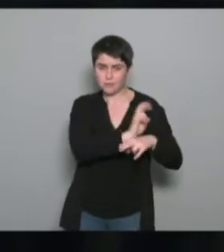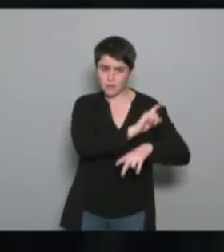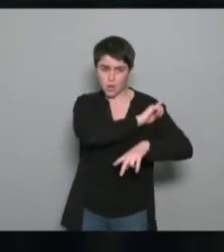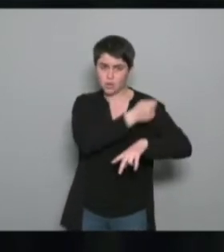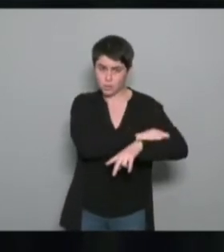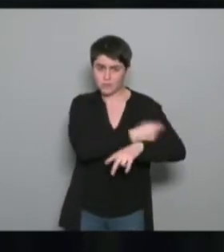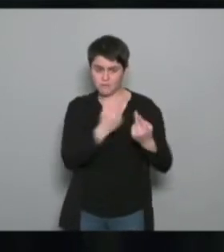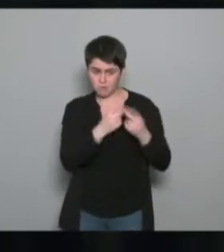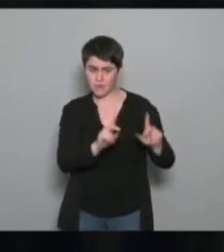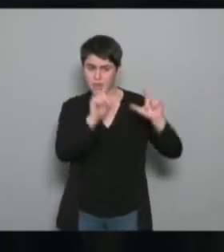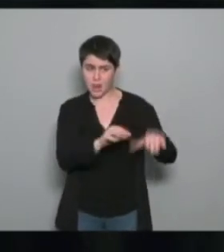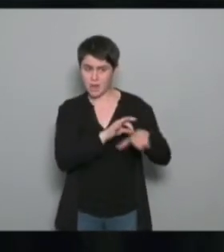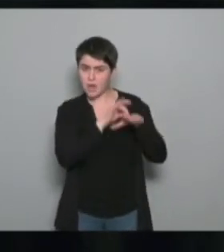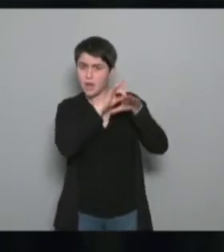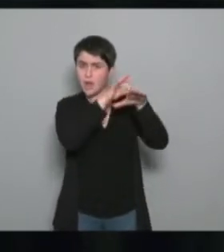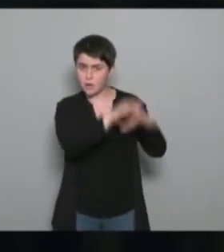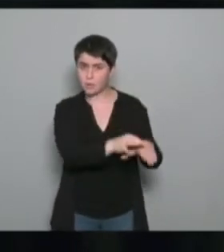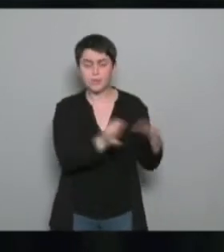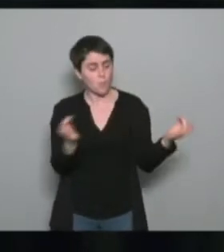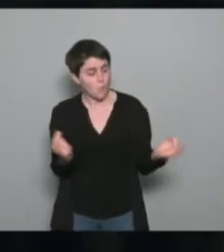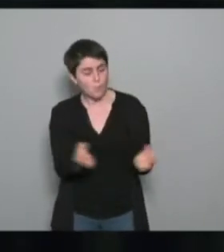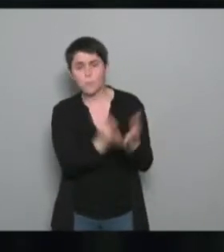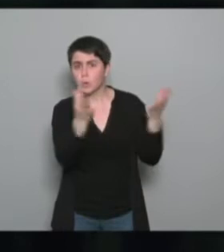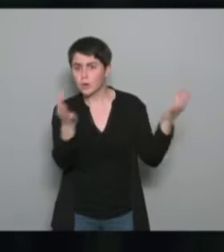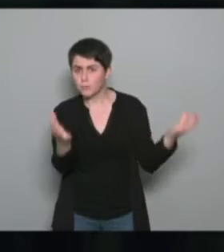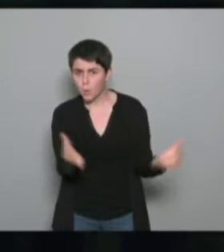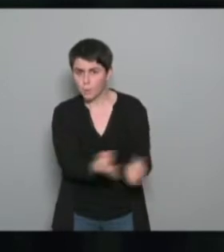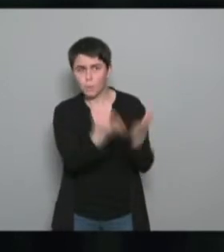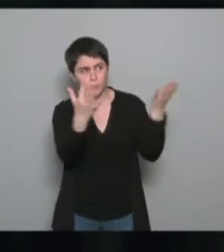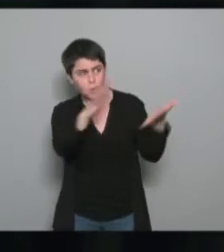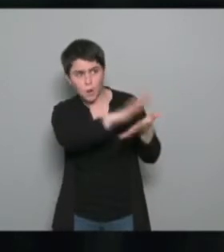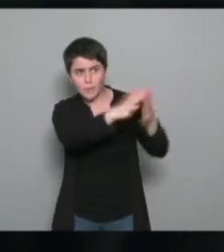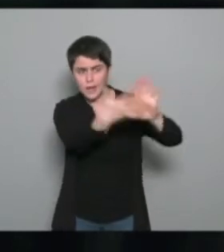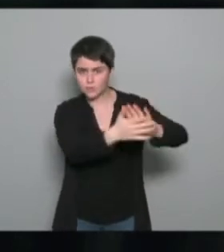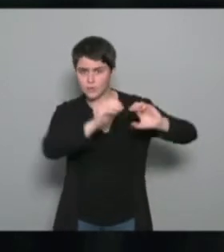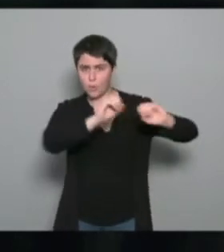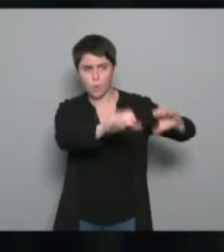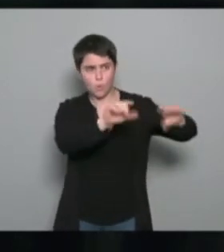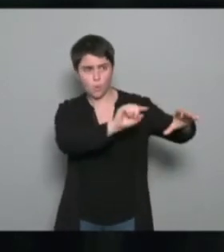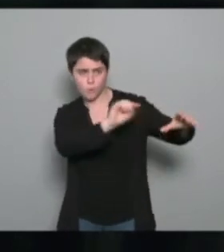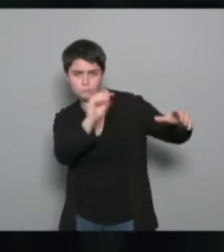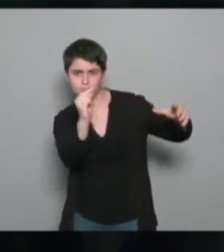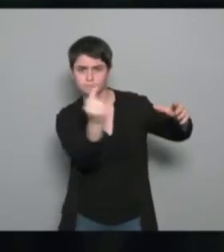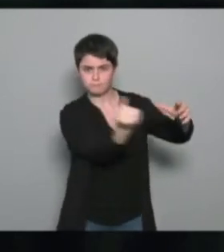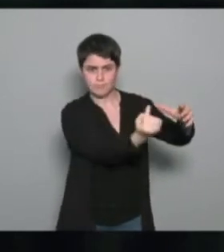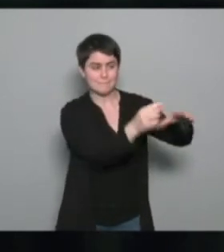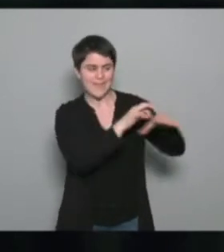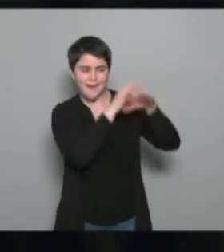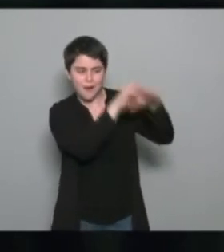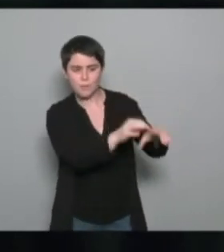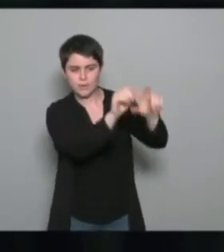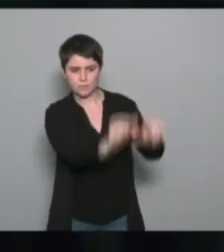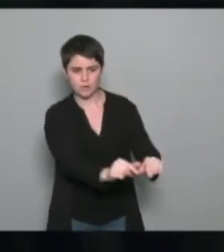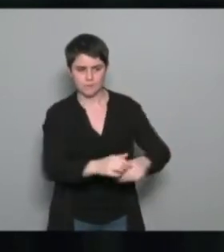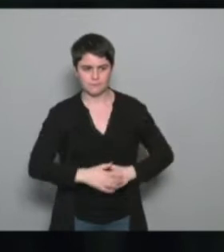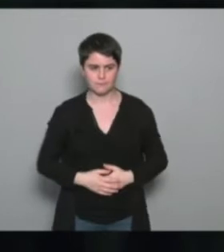ponctuellement, vont essayer de faire les séances plus sur des associations où on sait que, voilà, il y a un accompagnement en fait vers ces